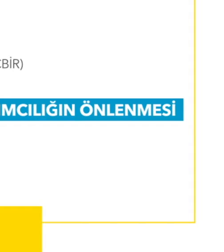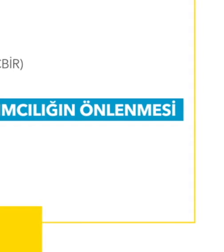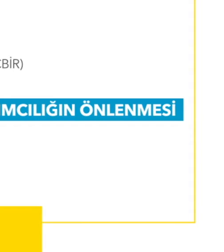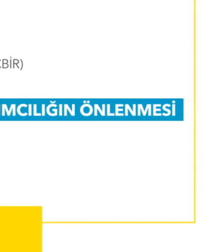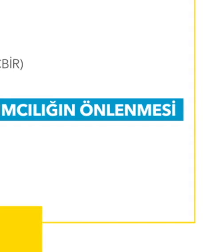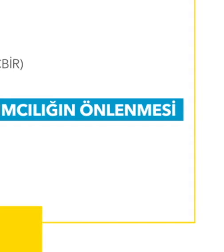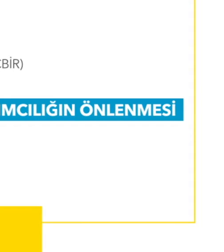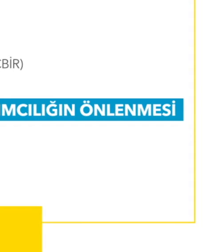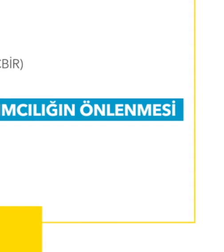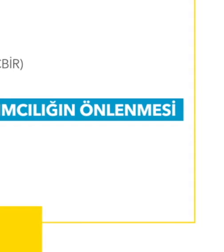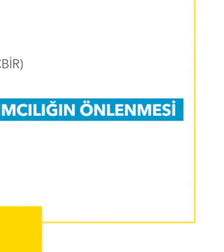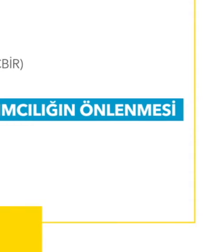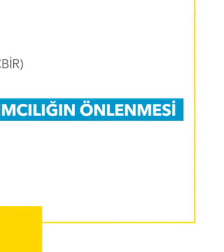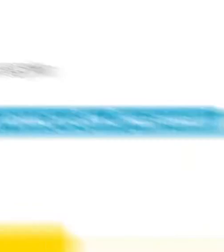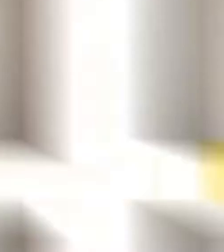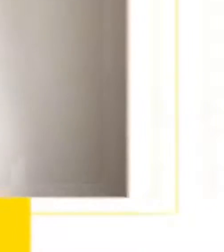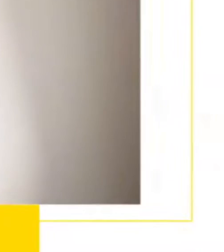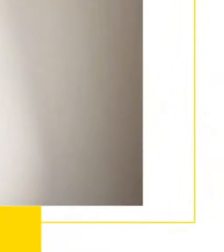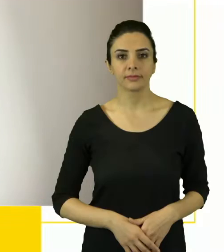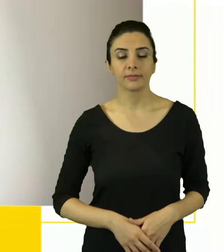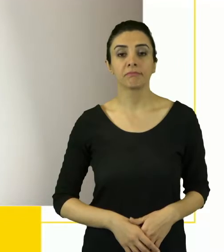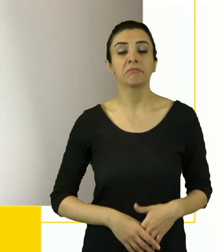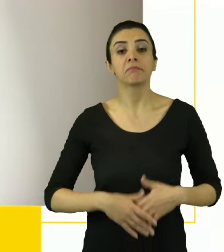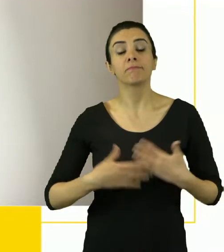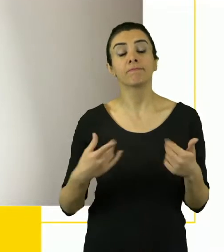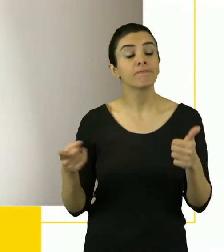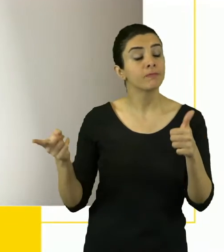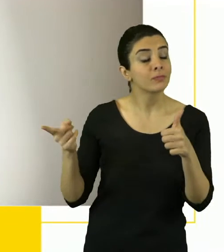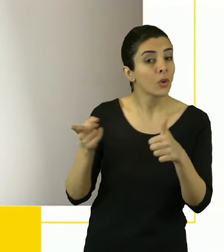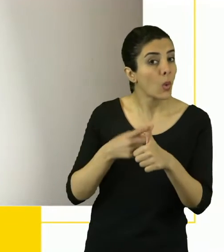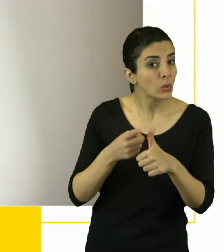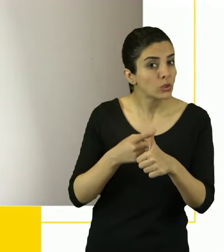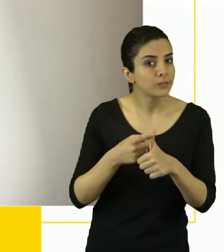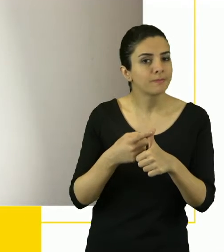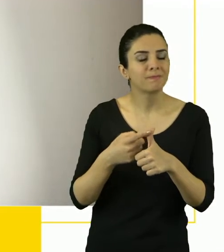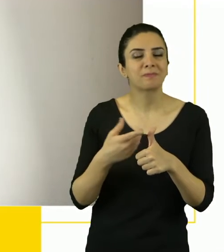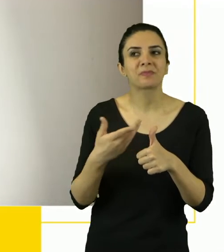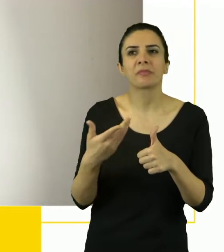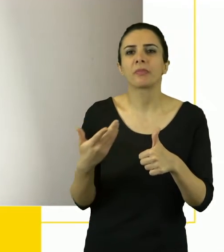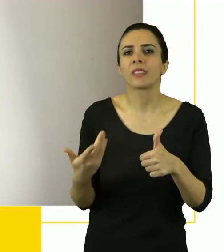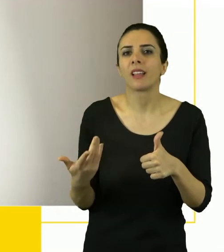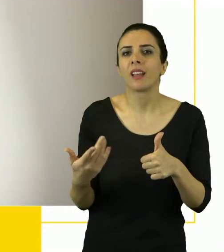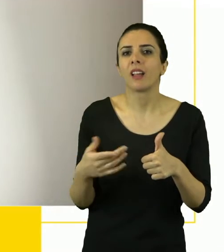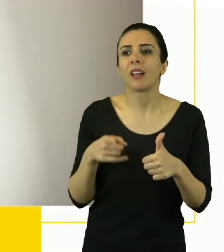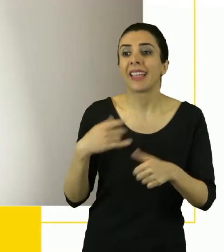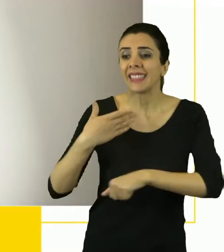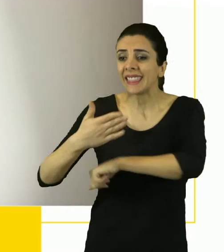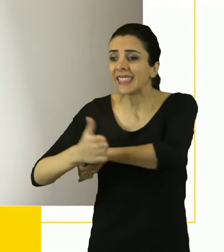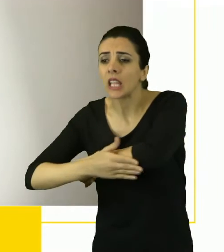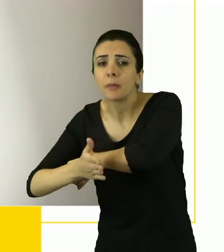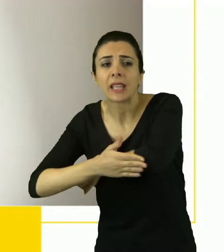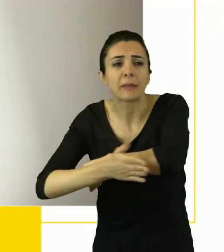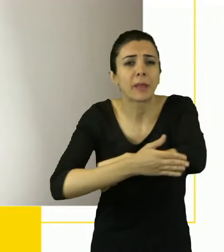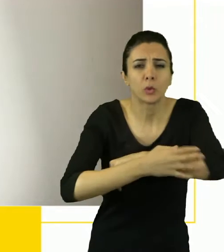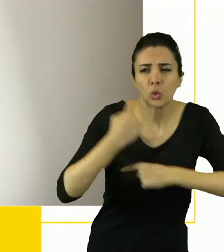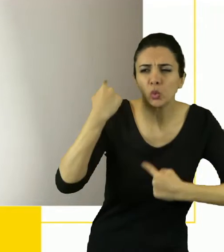ayrımcılığın önlenmesi. Şimdi öncelikle tabii ki tam da bu yardım temelli yaklaşımı